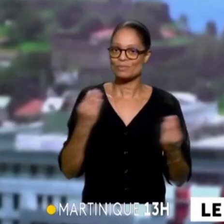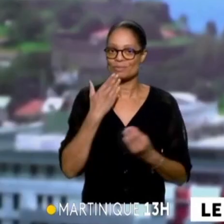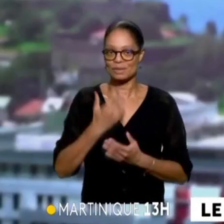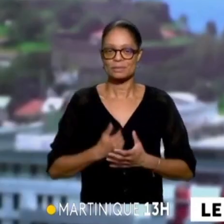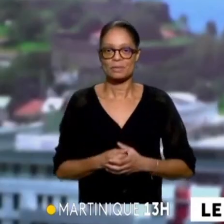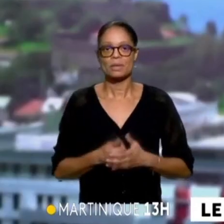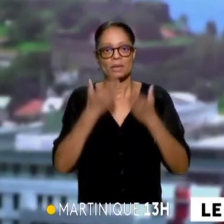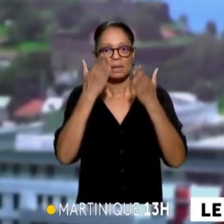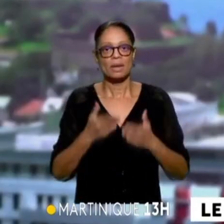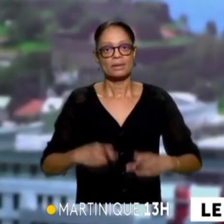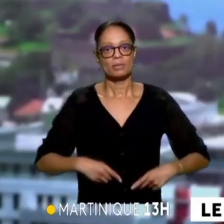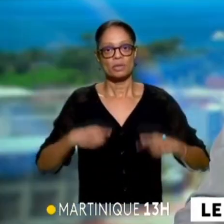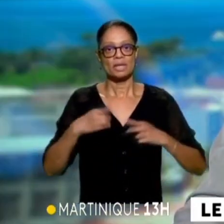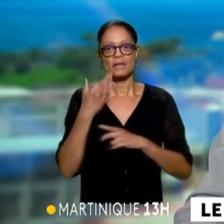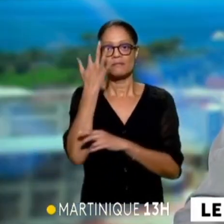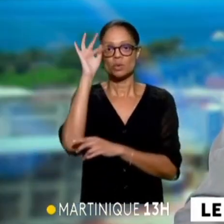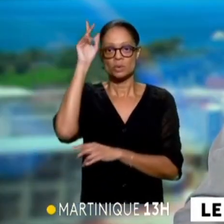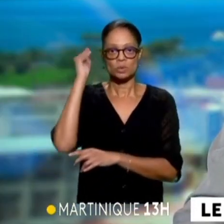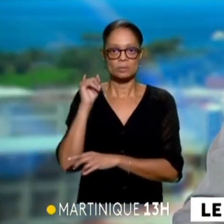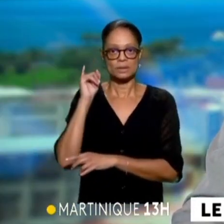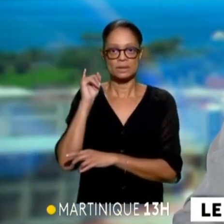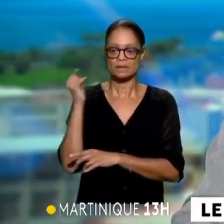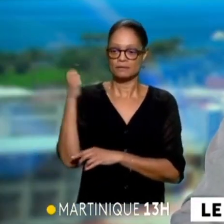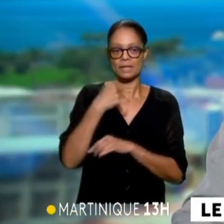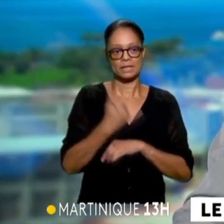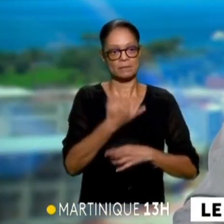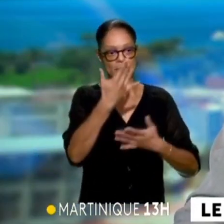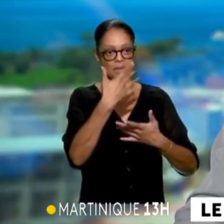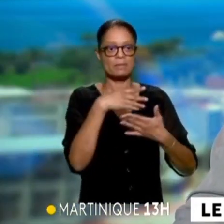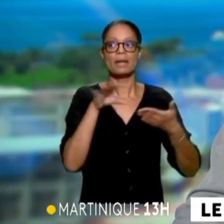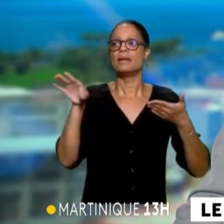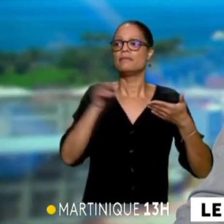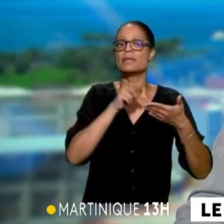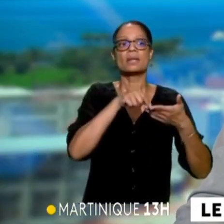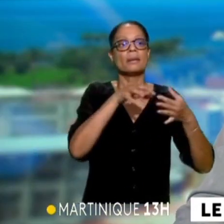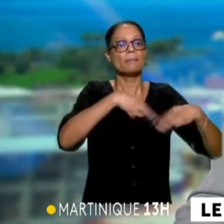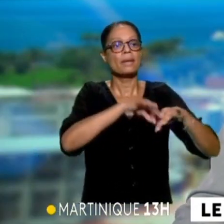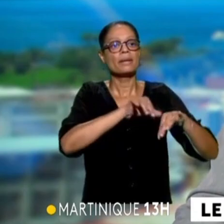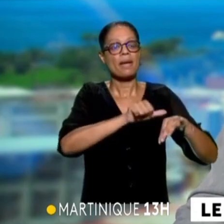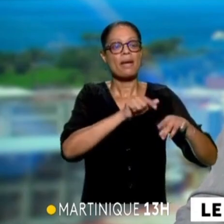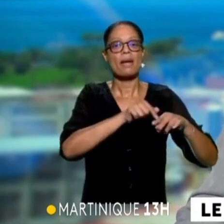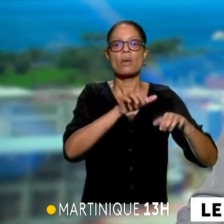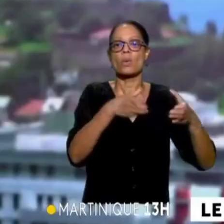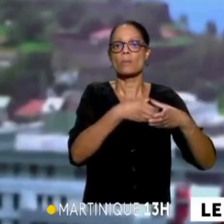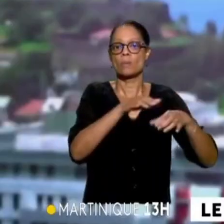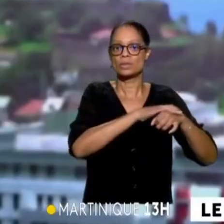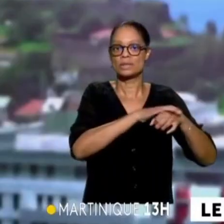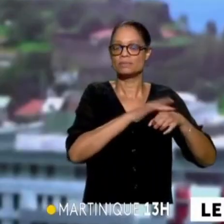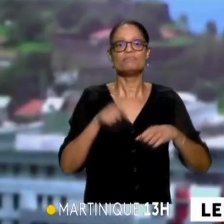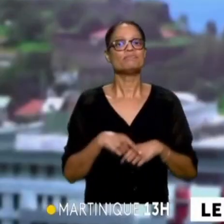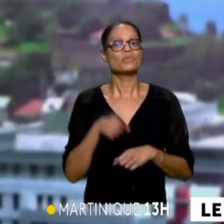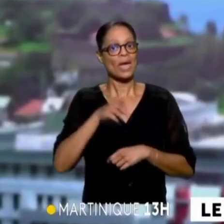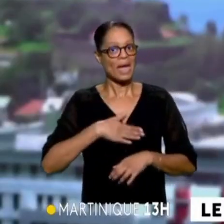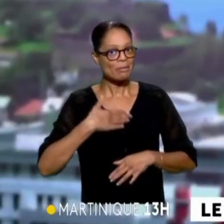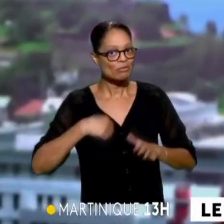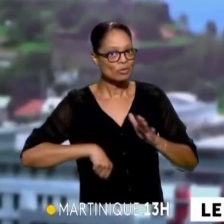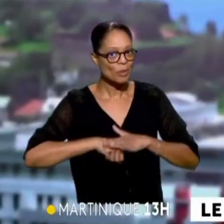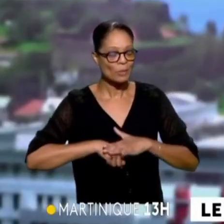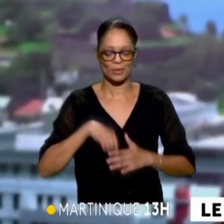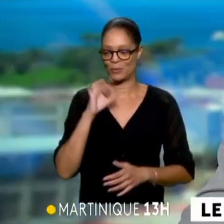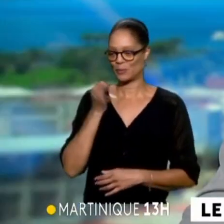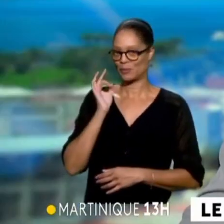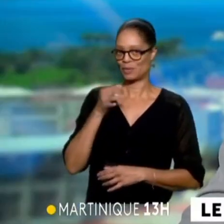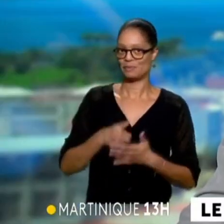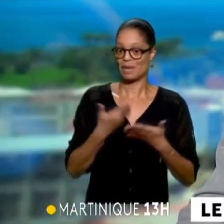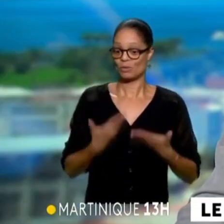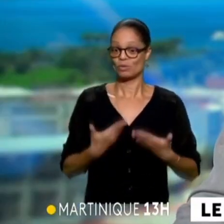Bonpart, on le rappelle, vous êtes député de la France Insoumise. De passage en Martinique, à l'invitation de PIA. Est-ce que vous aimez le football ? Oui. Alors vous savez qu'effectivement,